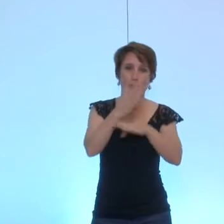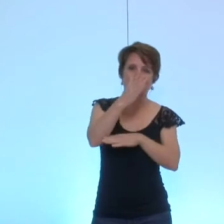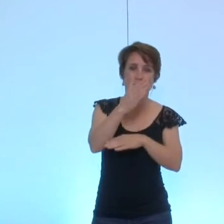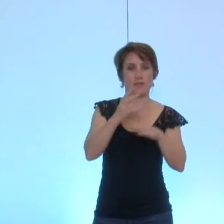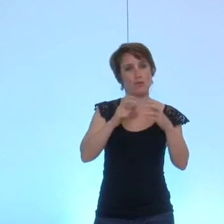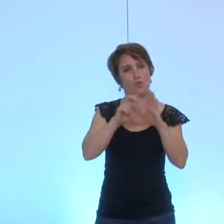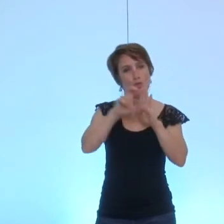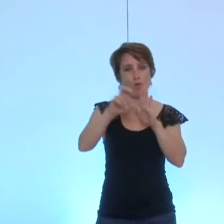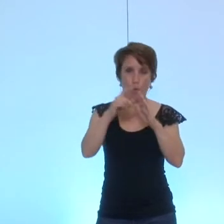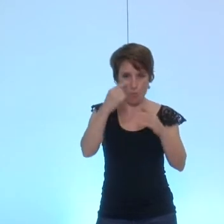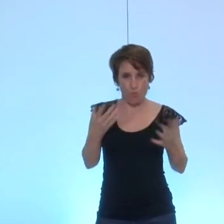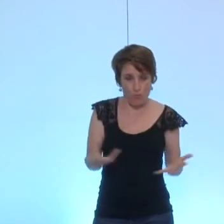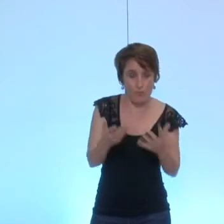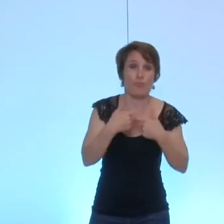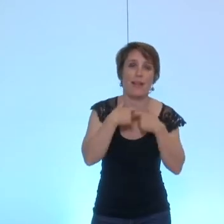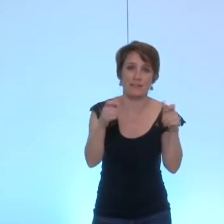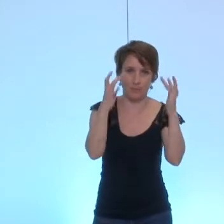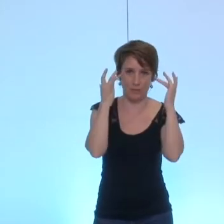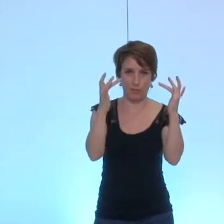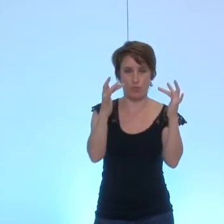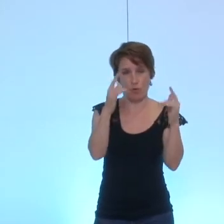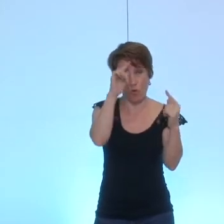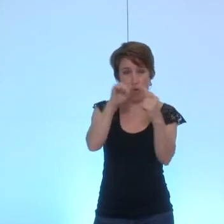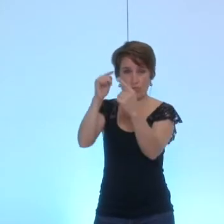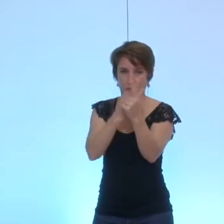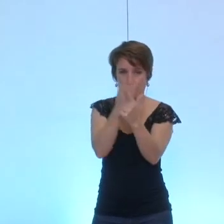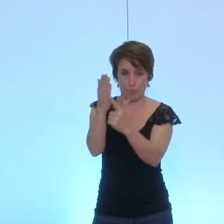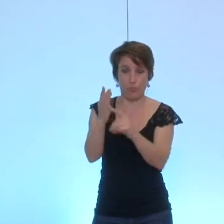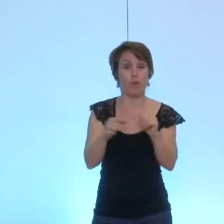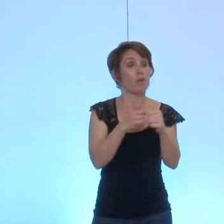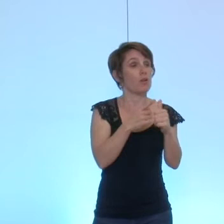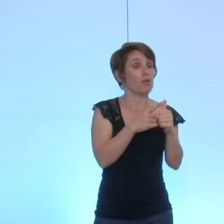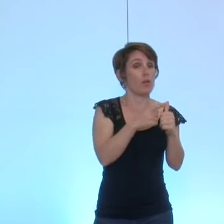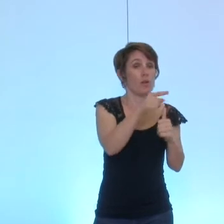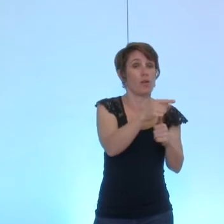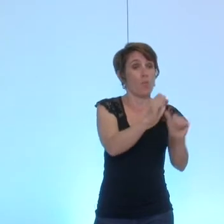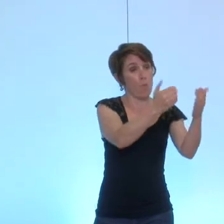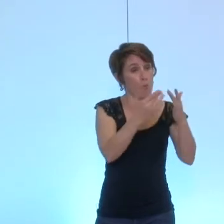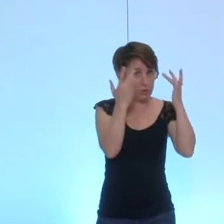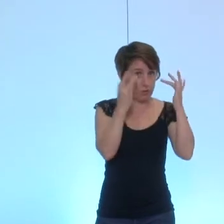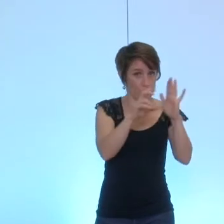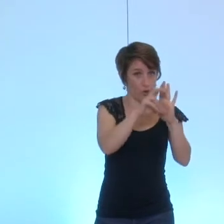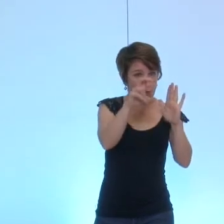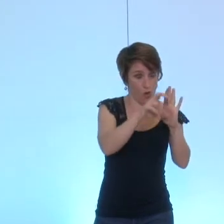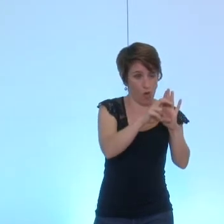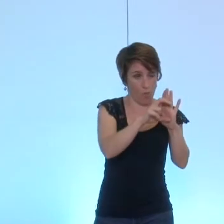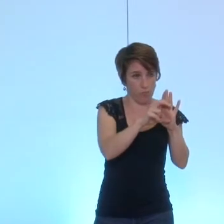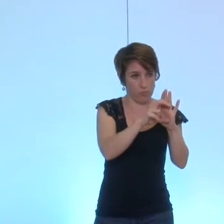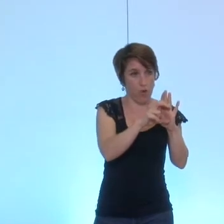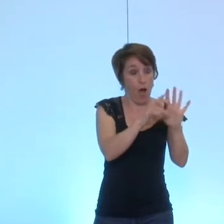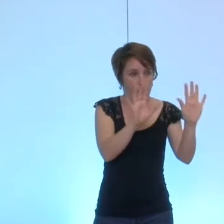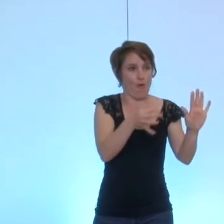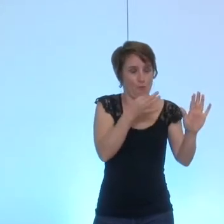cet objectif était double se servir des propositions culturelles grenobloises pour favoriser les processus d'inclusion sociale